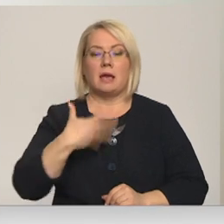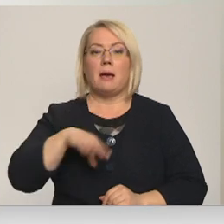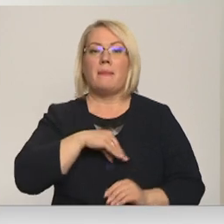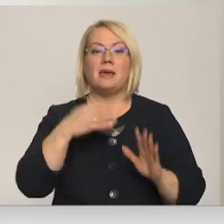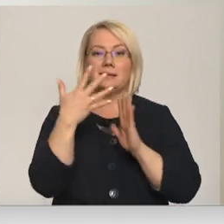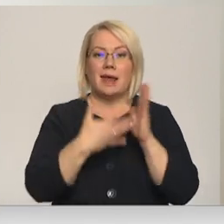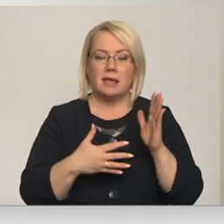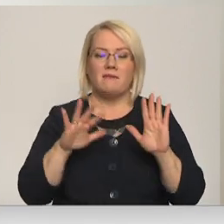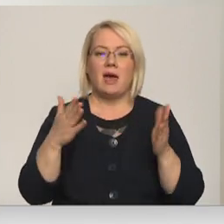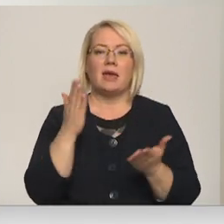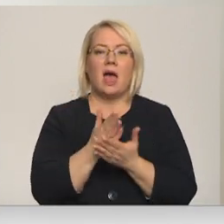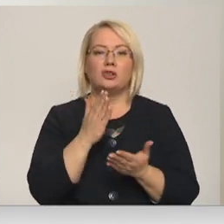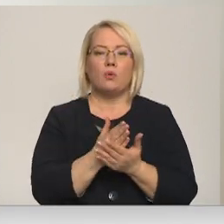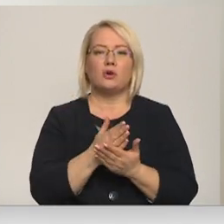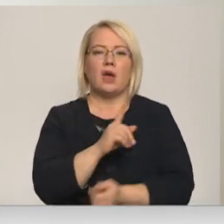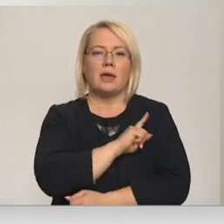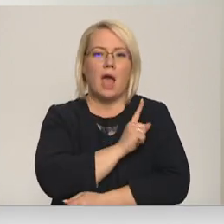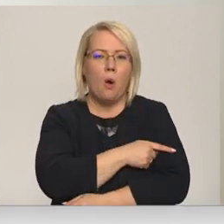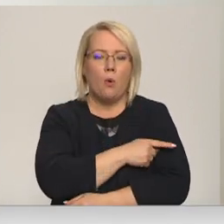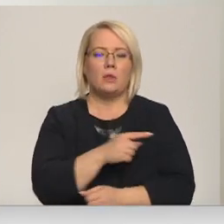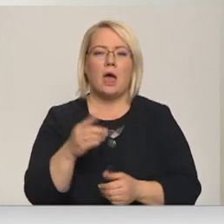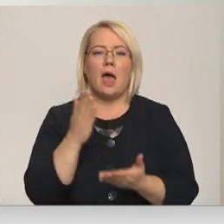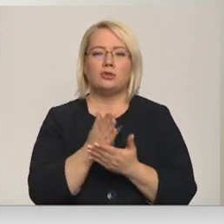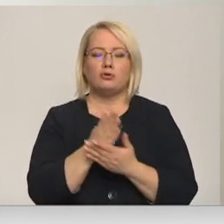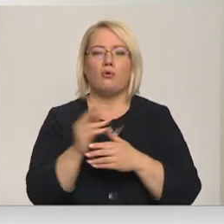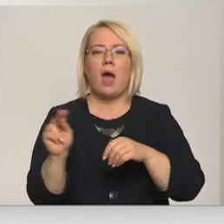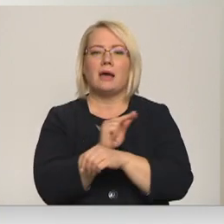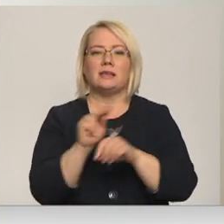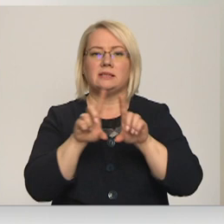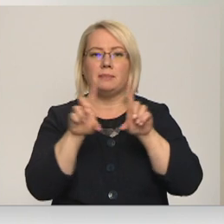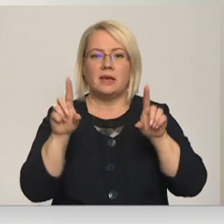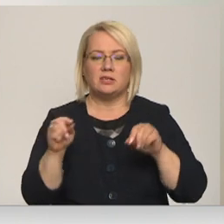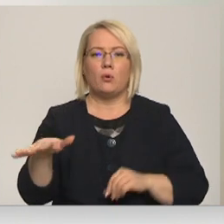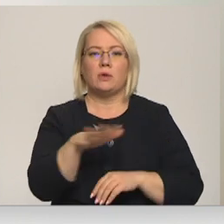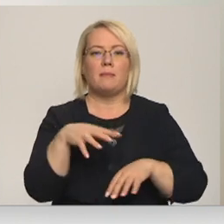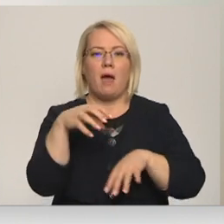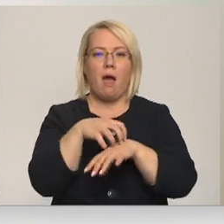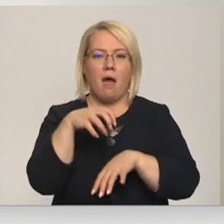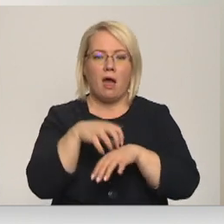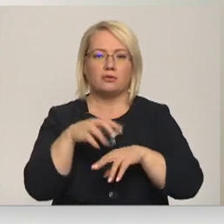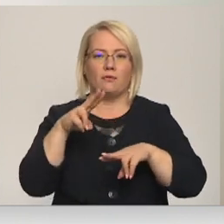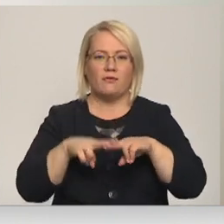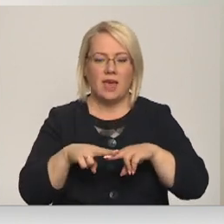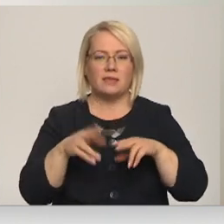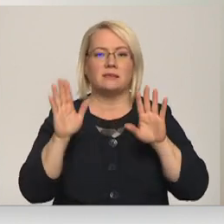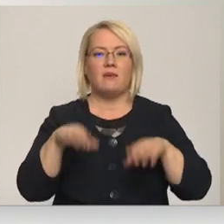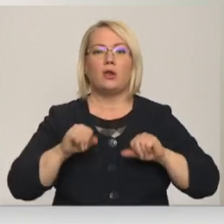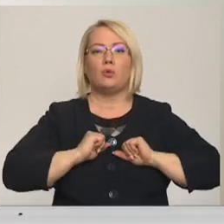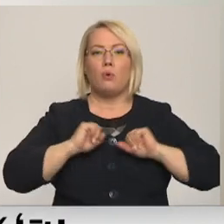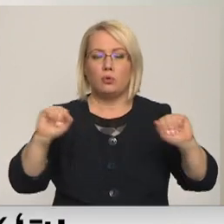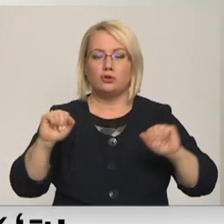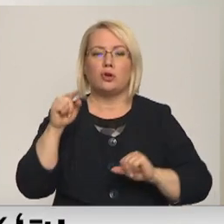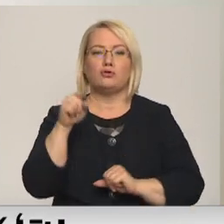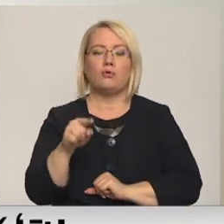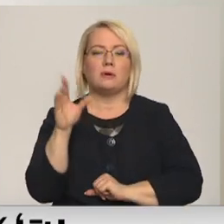esošā jauda vai esošo ārstniecības iestājuši, tā ir skaitā ģimenes ārstu prakses var nodrošināt šo